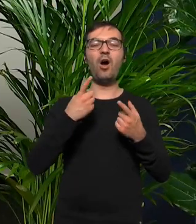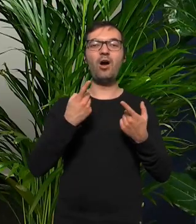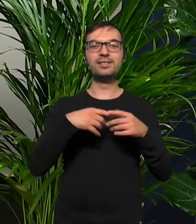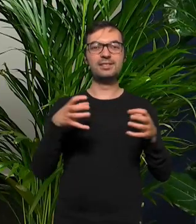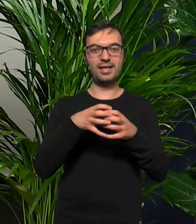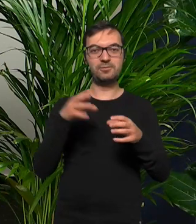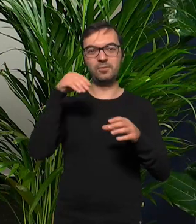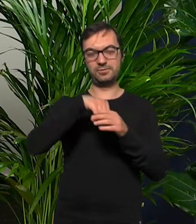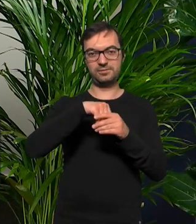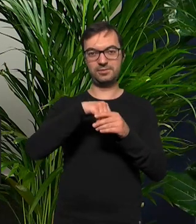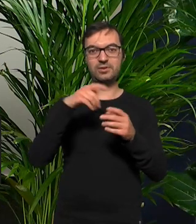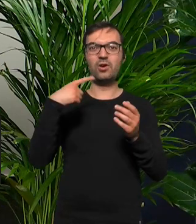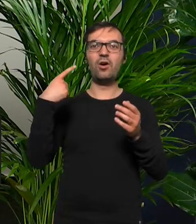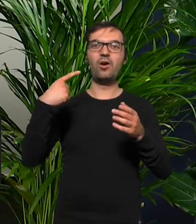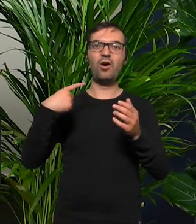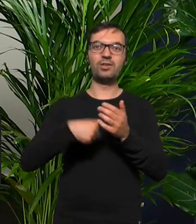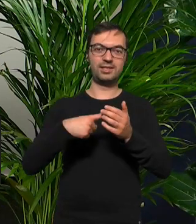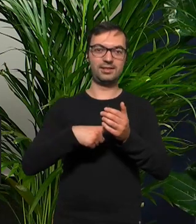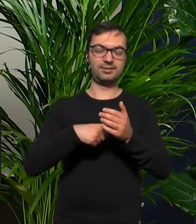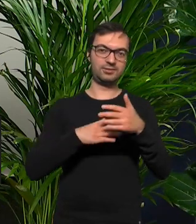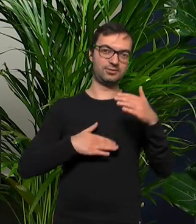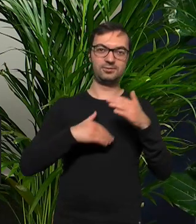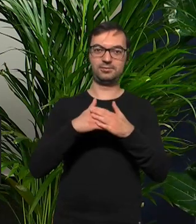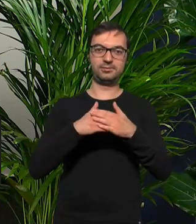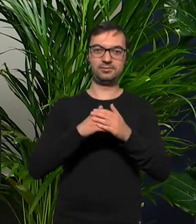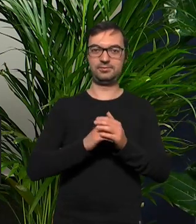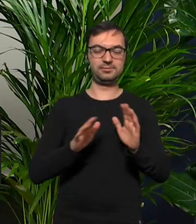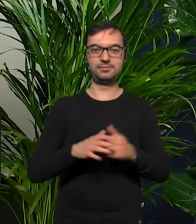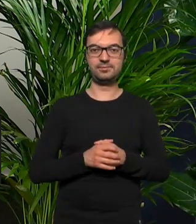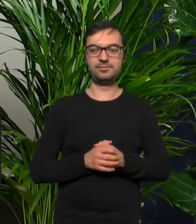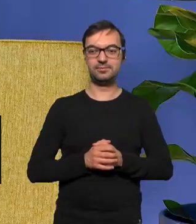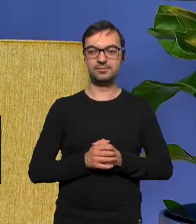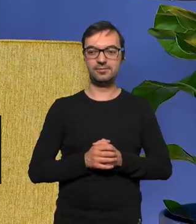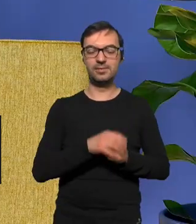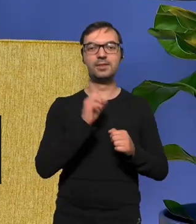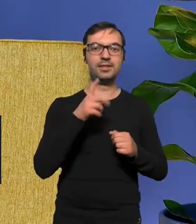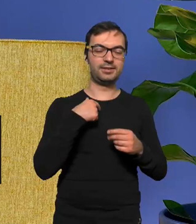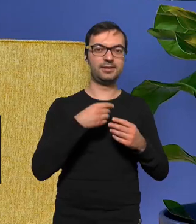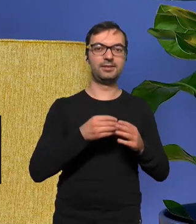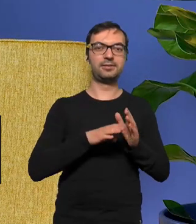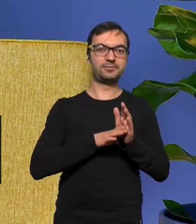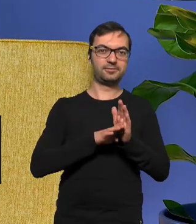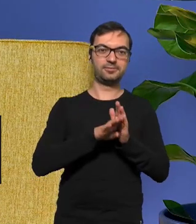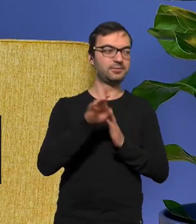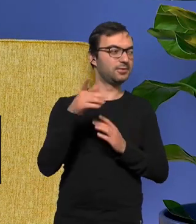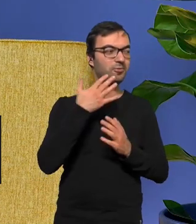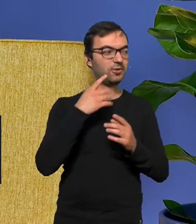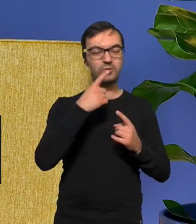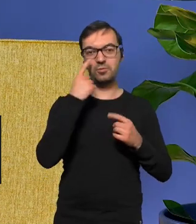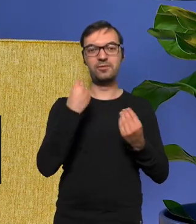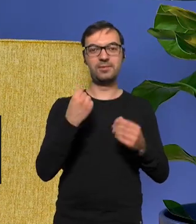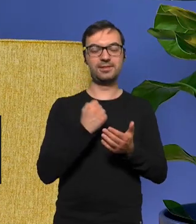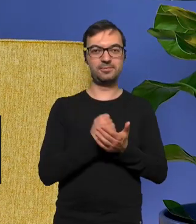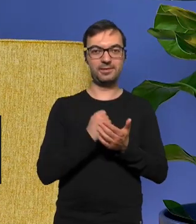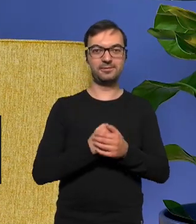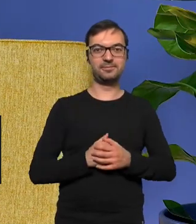ten taki ostateczny pas na żołnierza roślą i powiedziałeś kolejne fajną